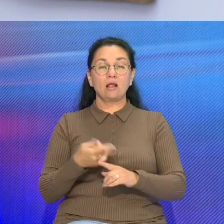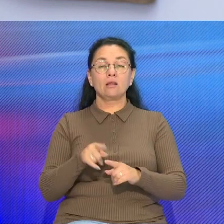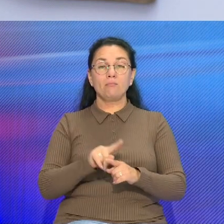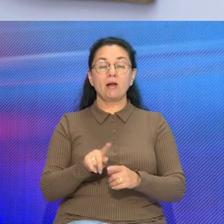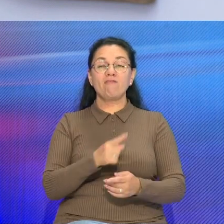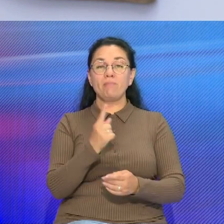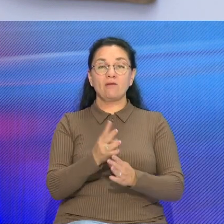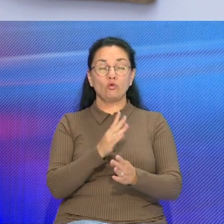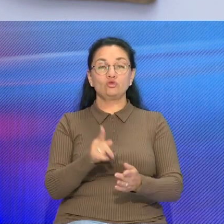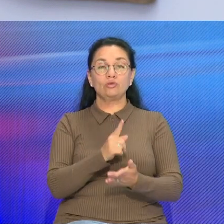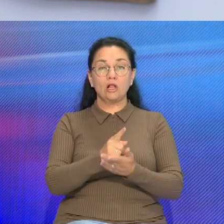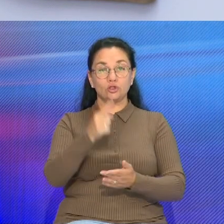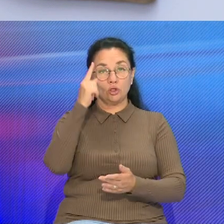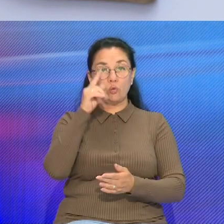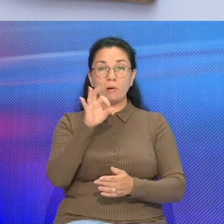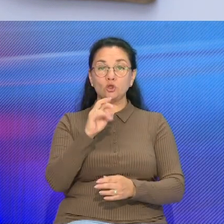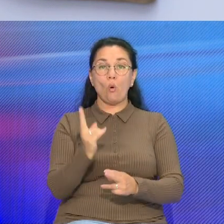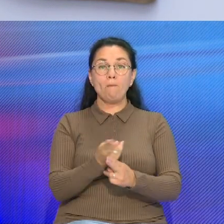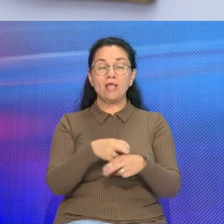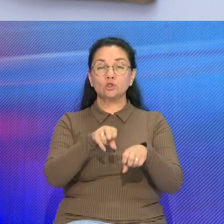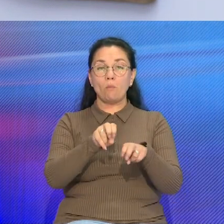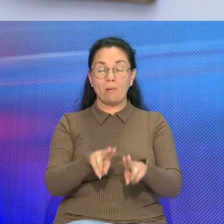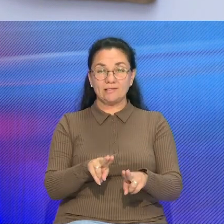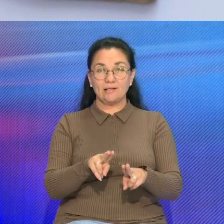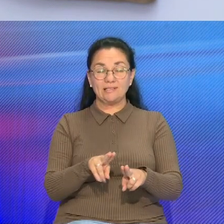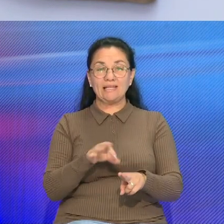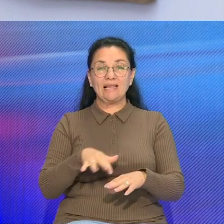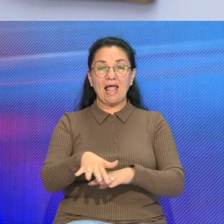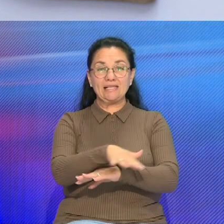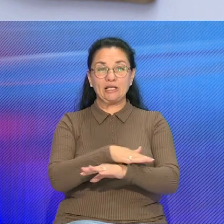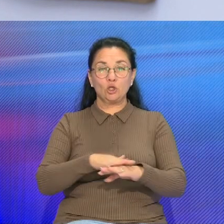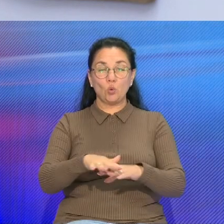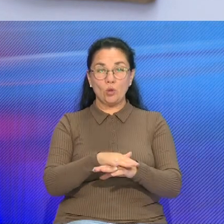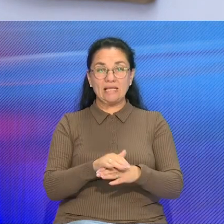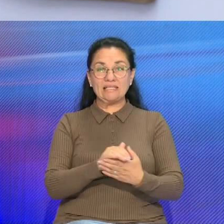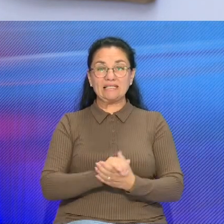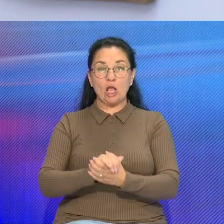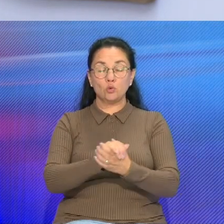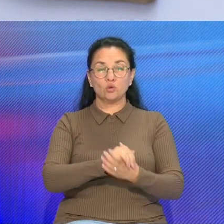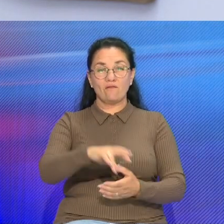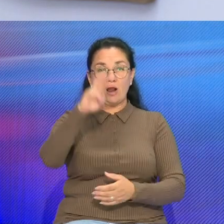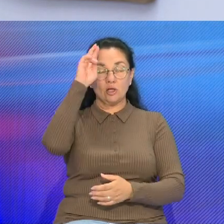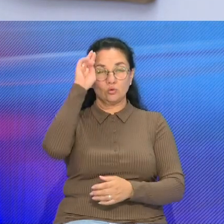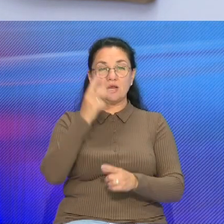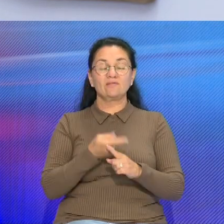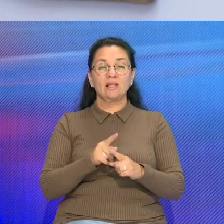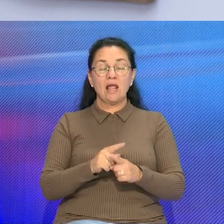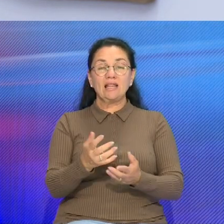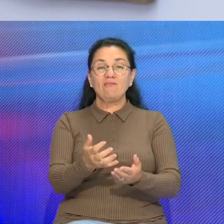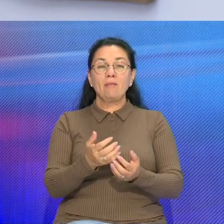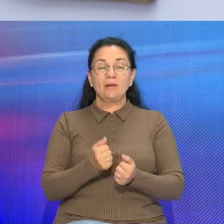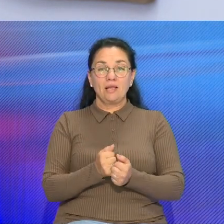думать о безопасности на территории союзного государства Для этого приняты ряд